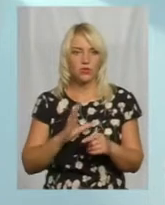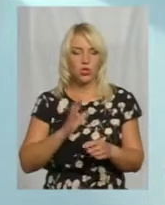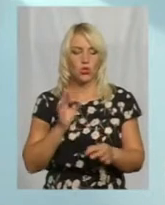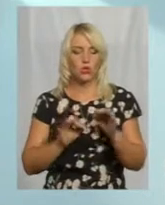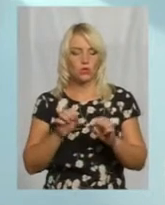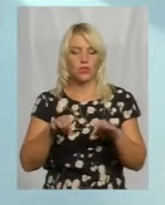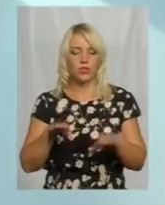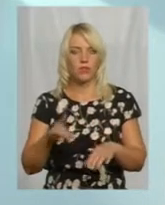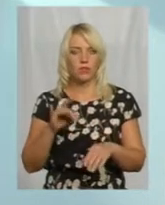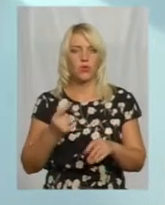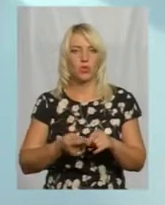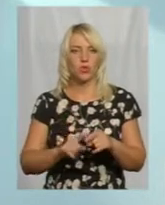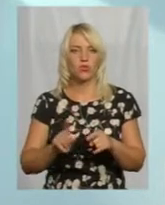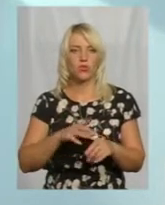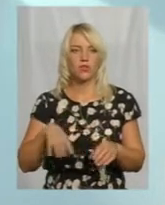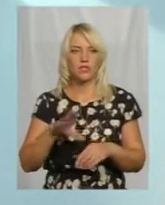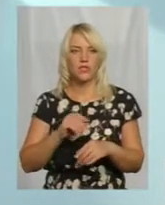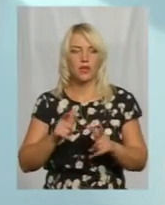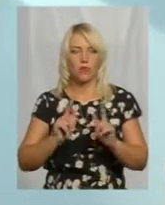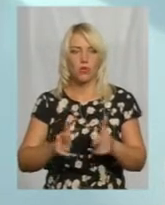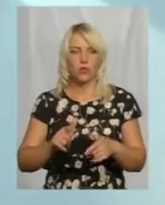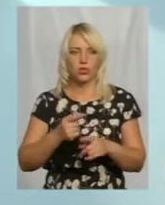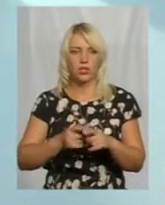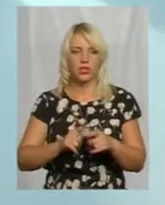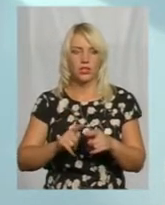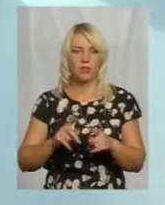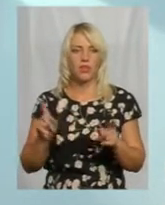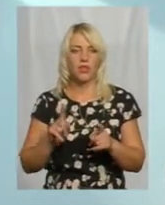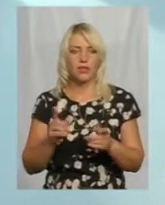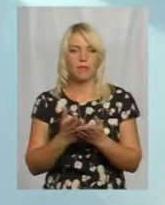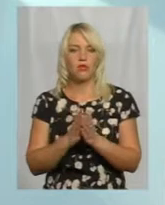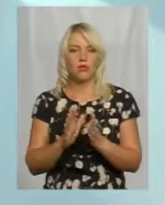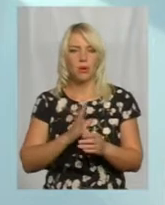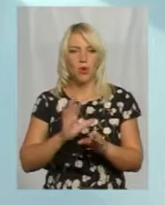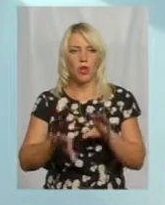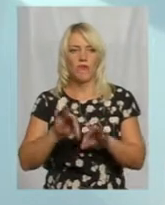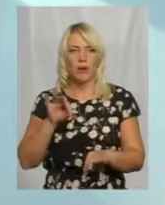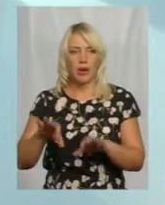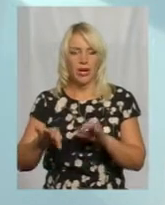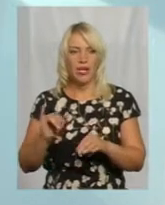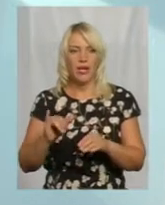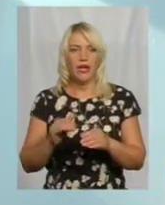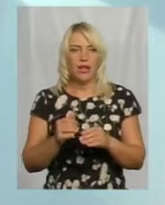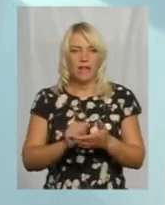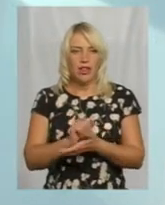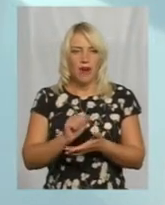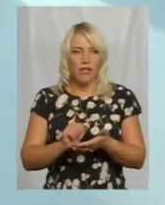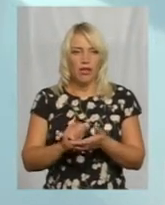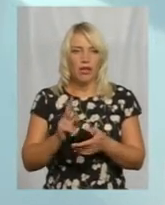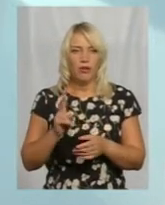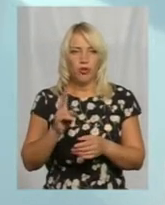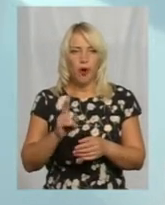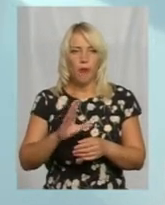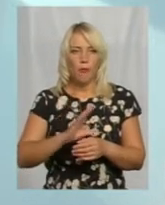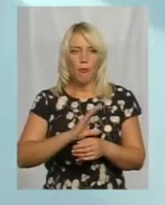рішення про те, що не всі погодилися із тими, які підручники були вибрані, і ті, хто був,